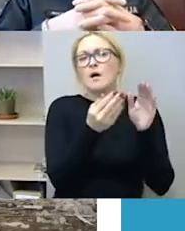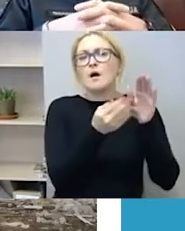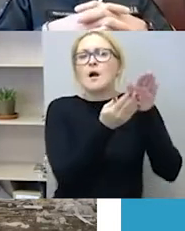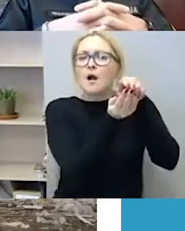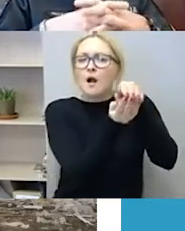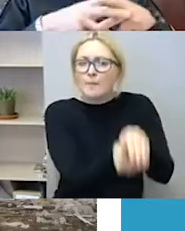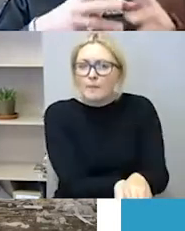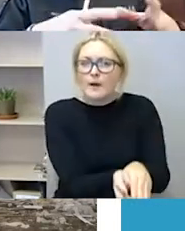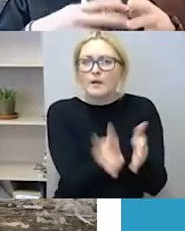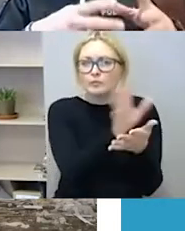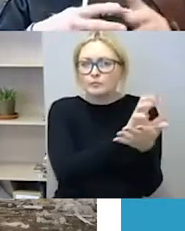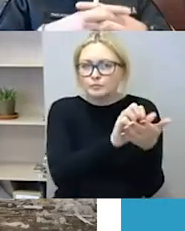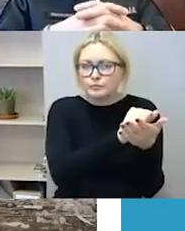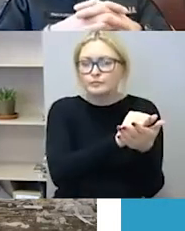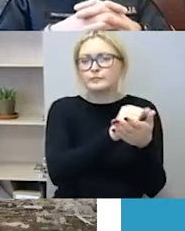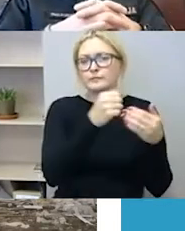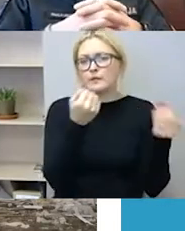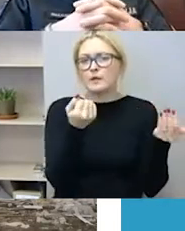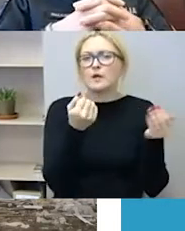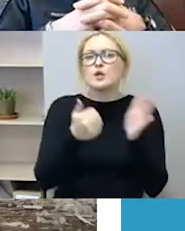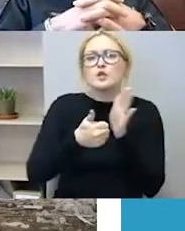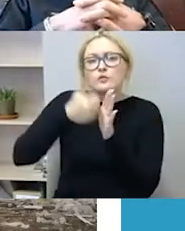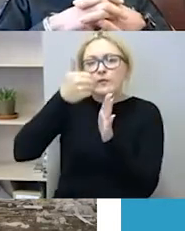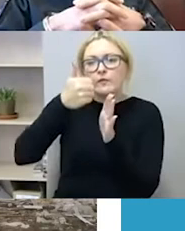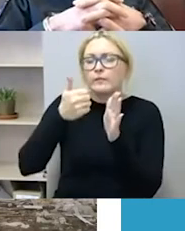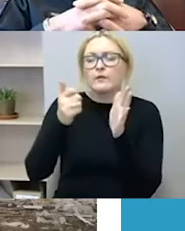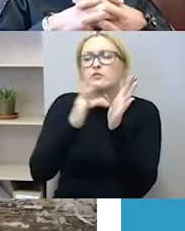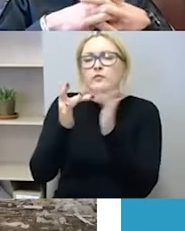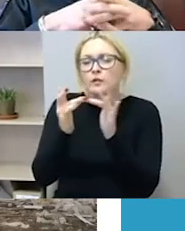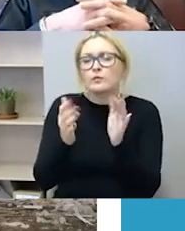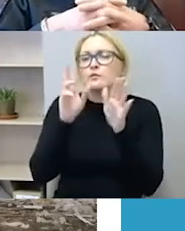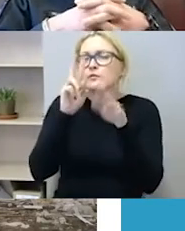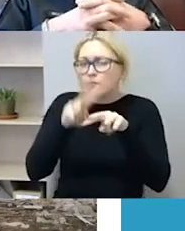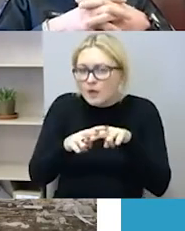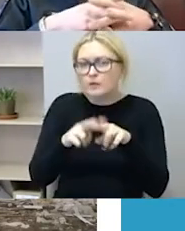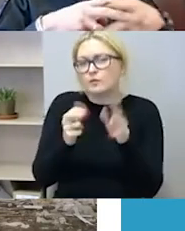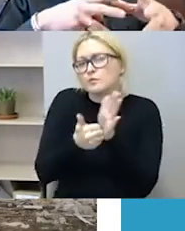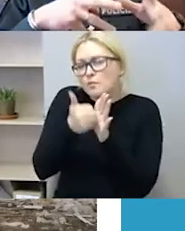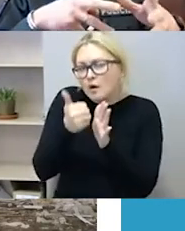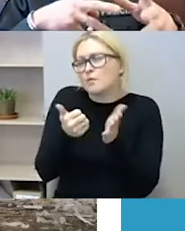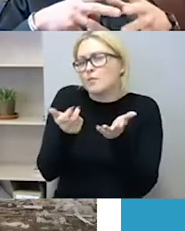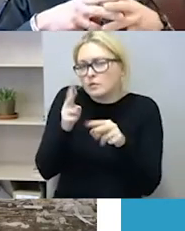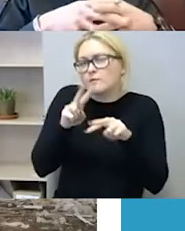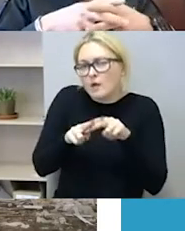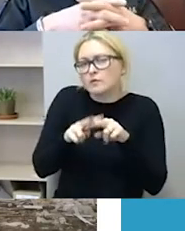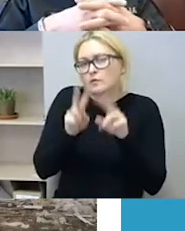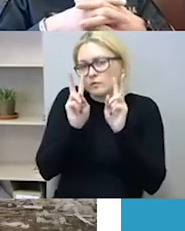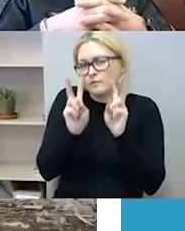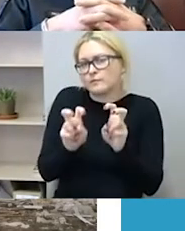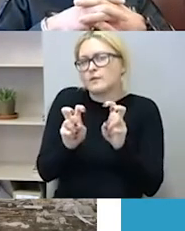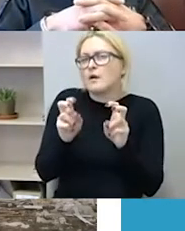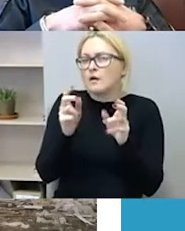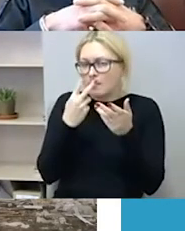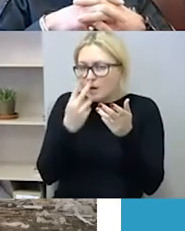tam tikros šventos arba pagarbos vietos. ir mano manimu, tai sudaro